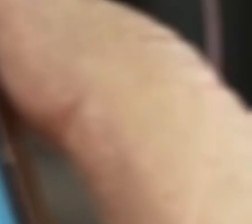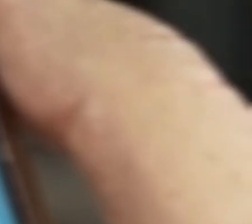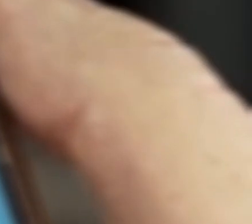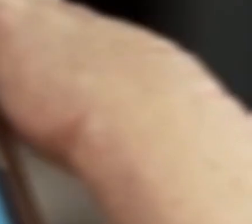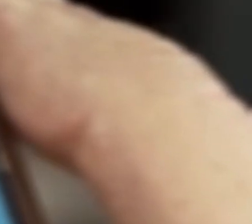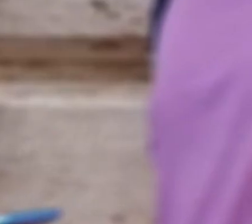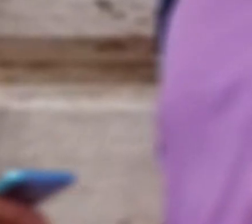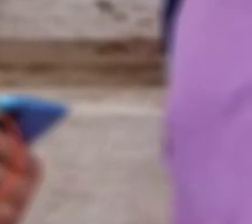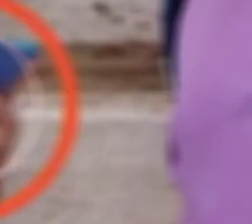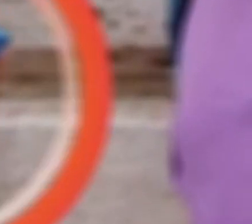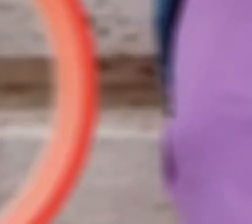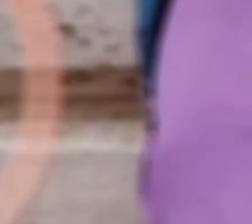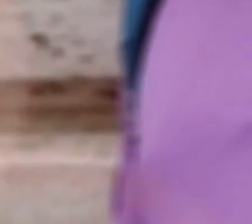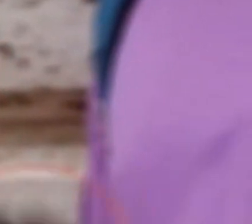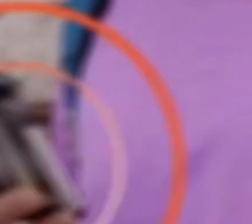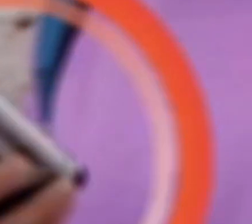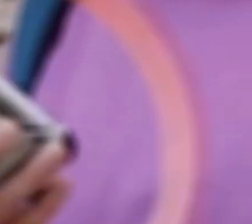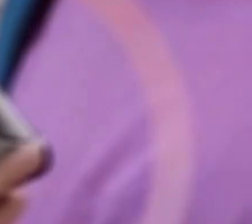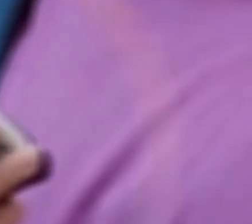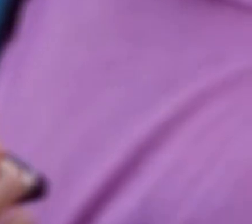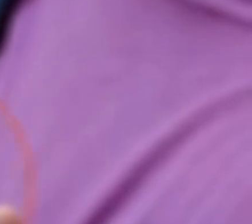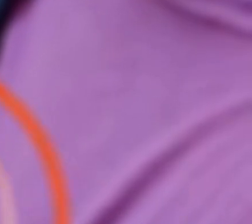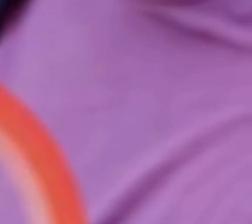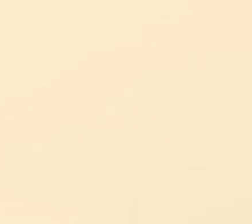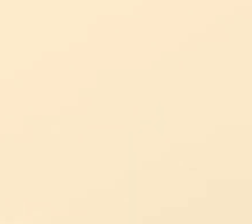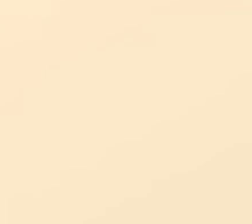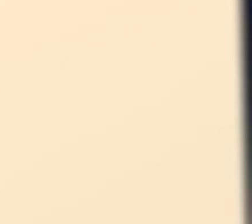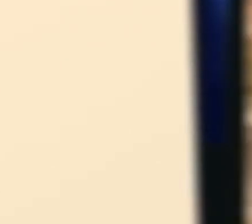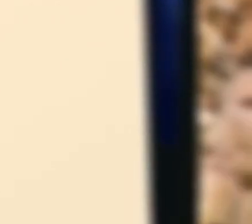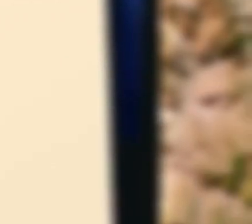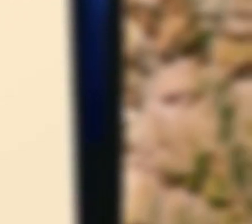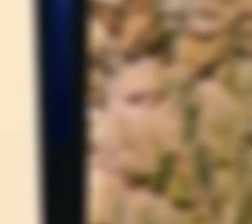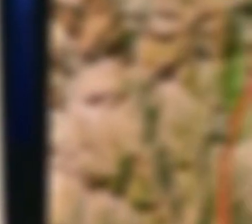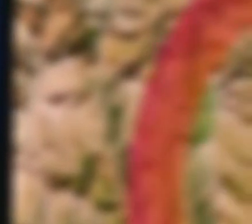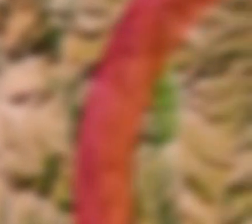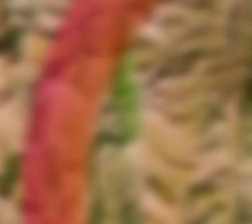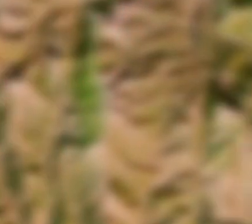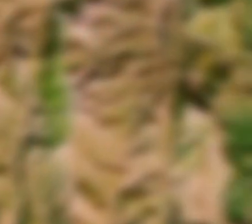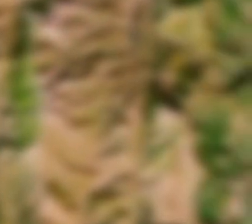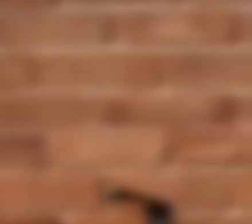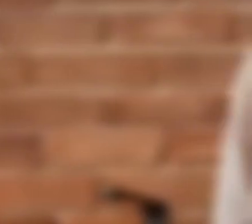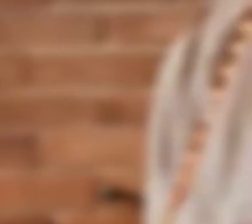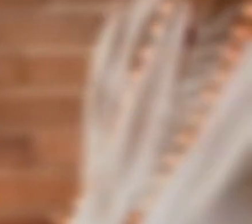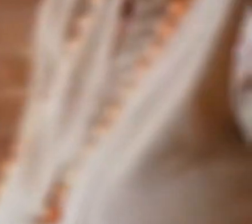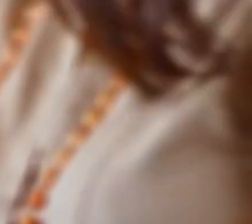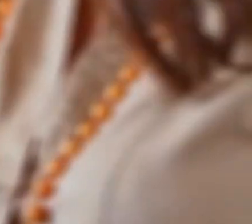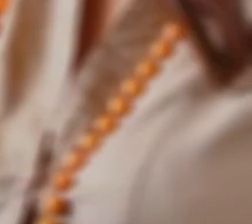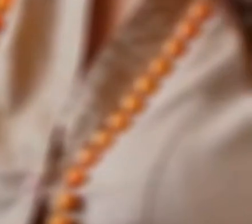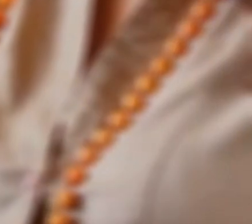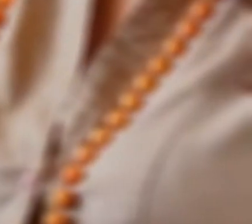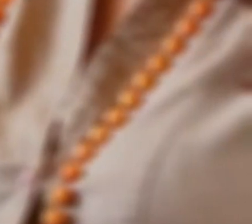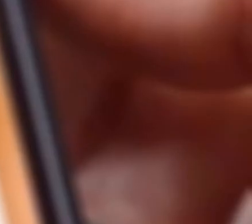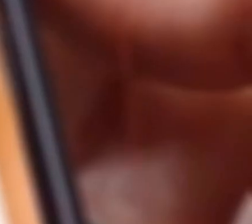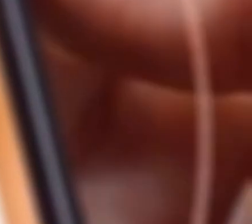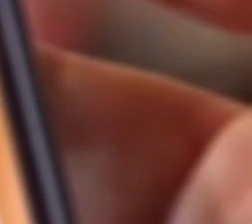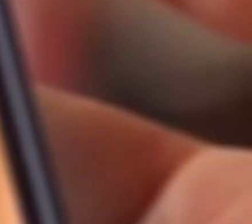informare la popolazione che si trova in aree potenzialmente a rischio. Per il Lazio, che aveva il test il